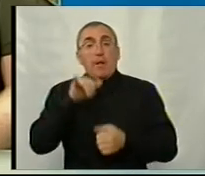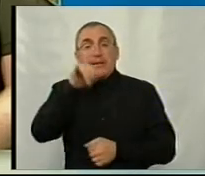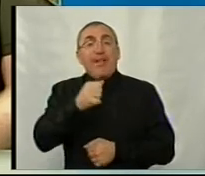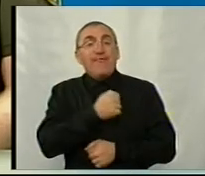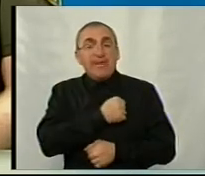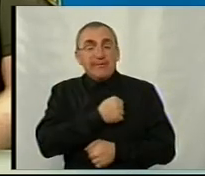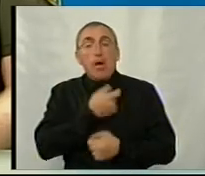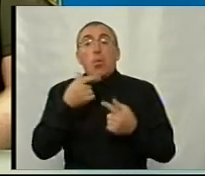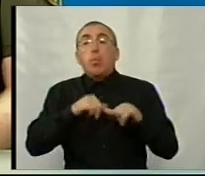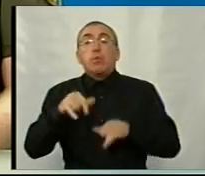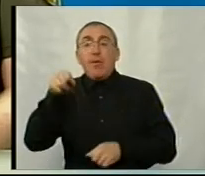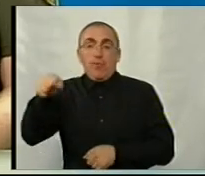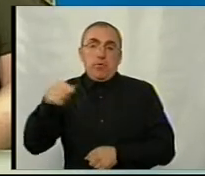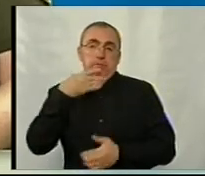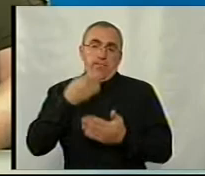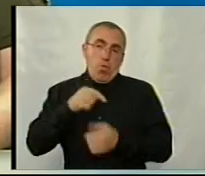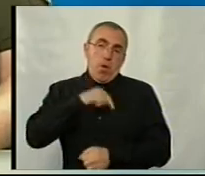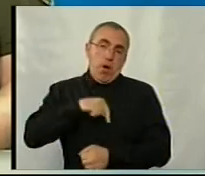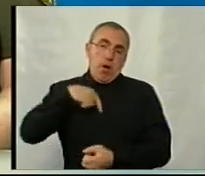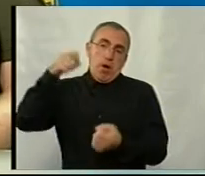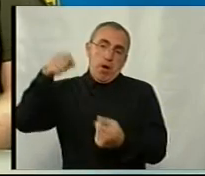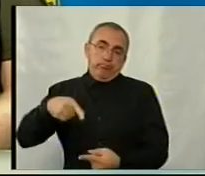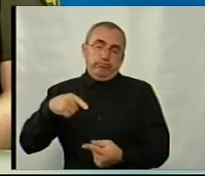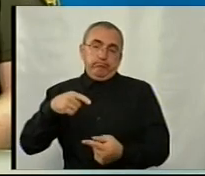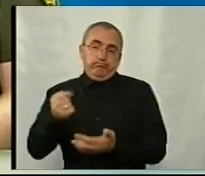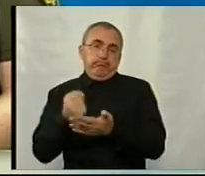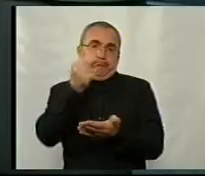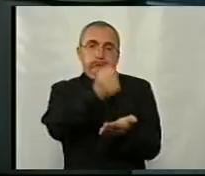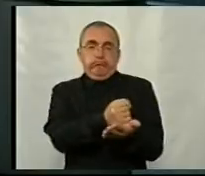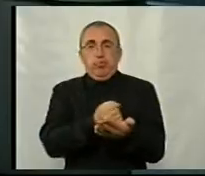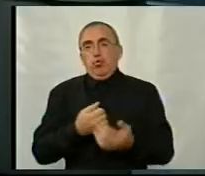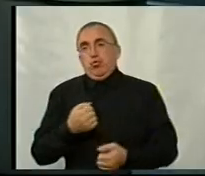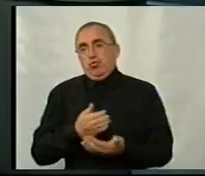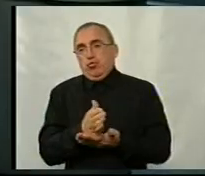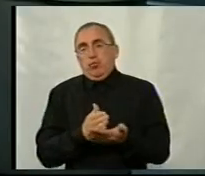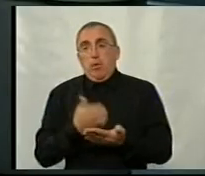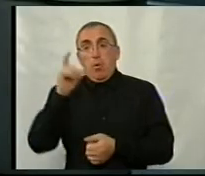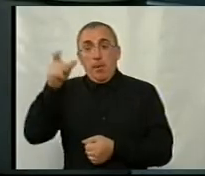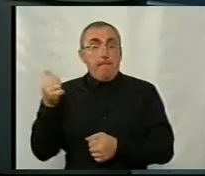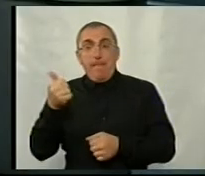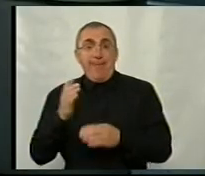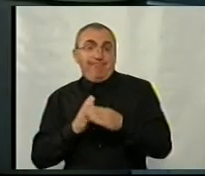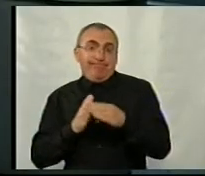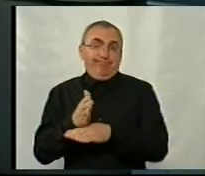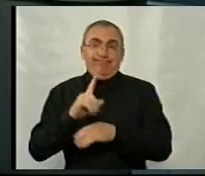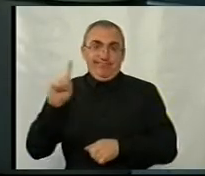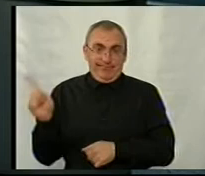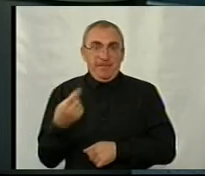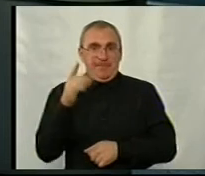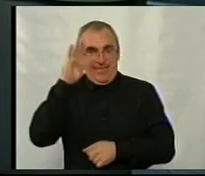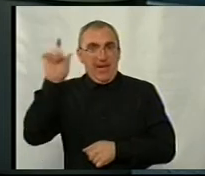військах, куди вона за своїм характером здатна служити. Якщо людина перша прийшла до вас, призовник, і